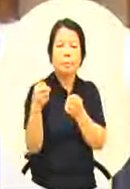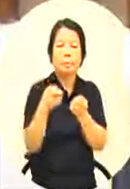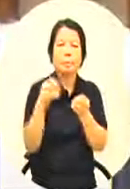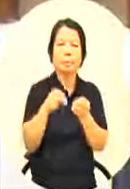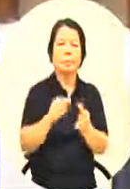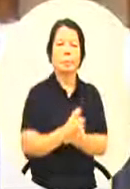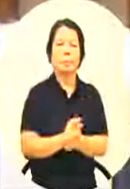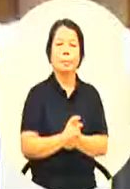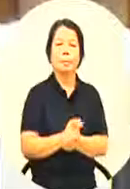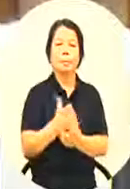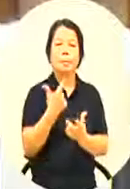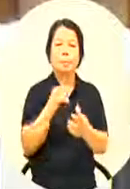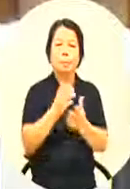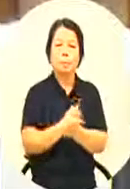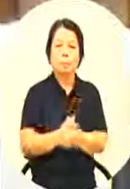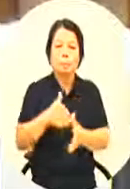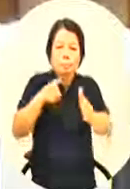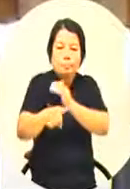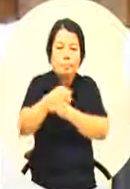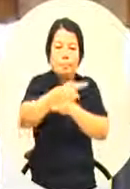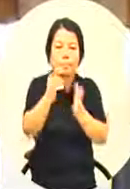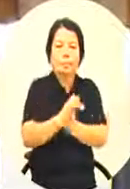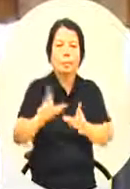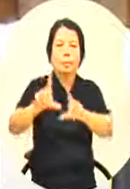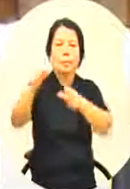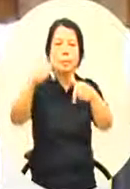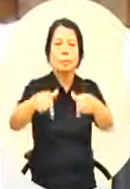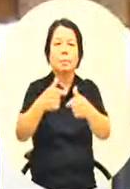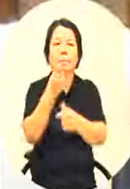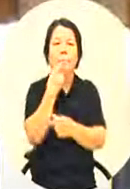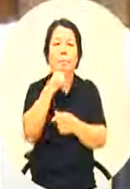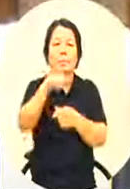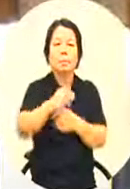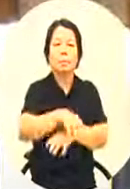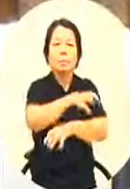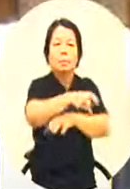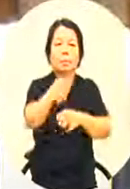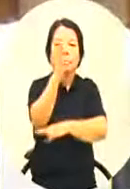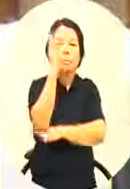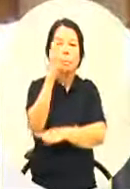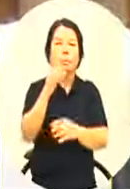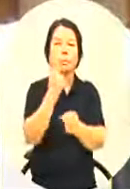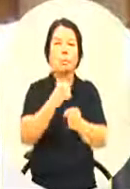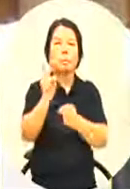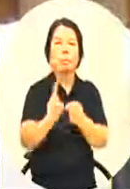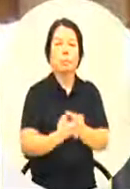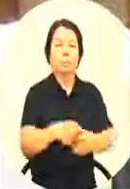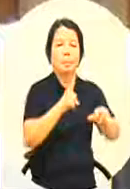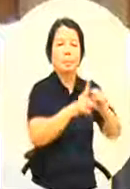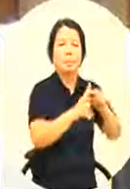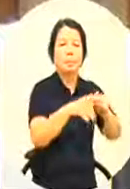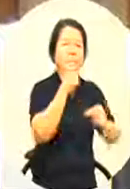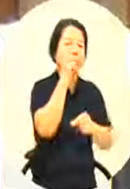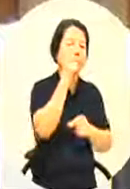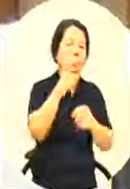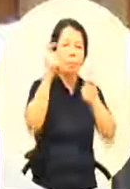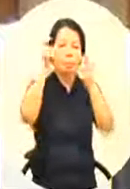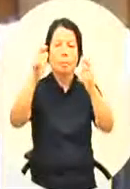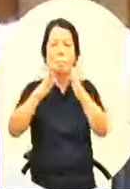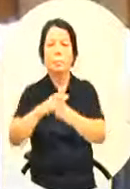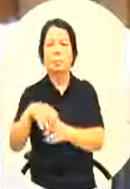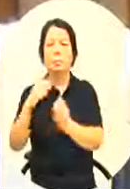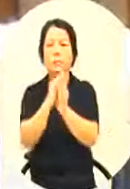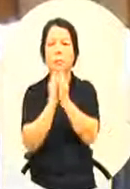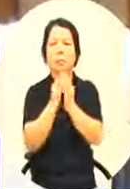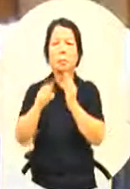那为了抢进这些东南亚的市场呢其实各个地方政府都在做什么台中台南高雄桃